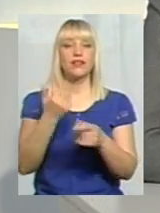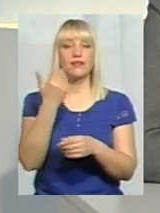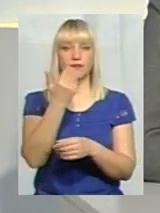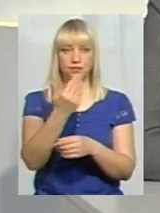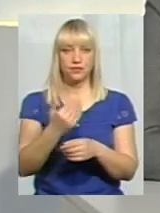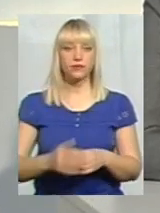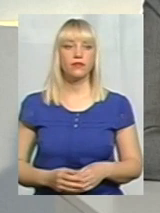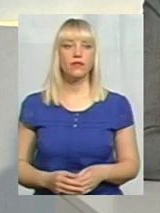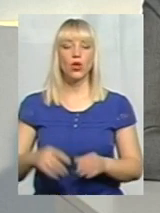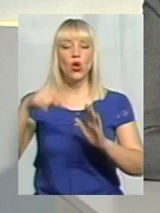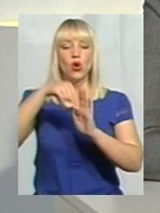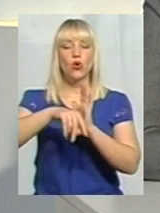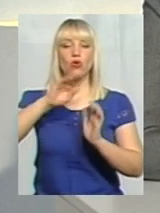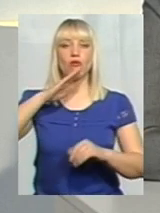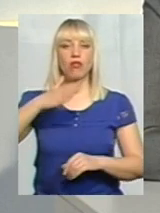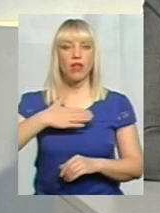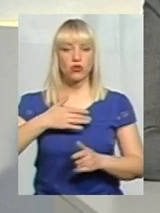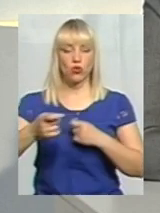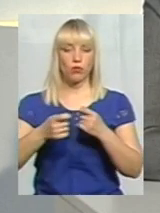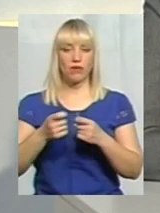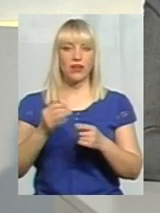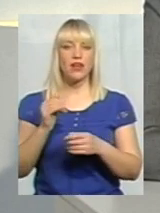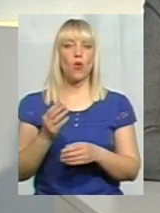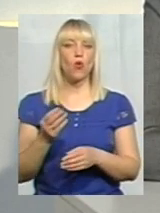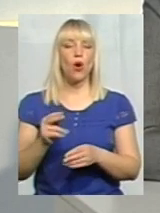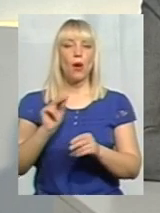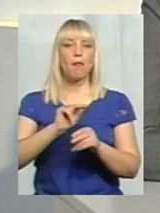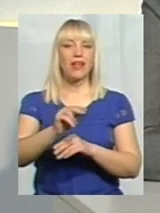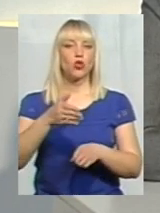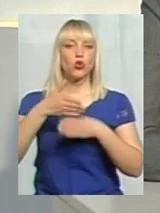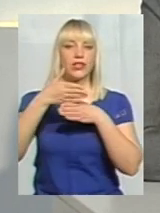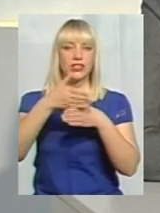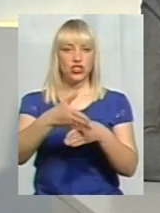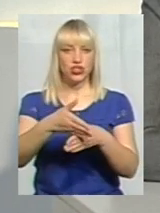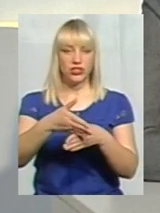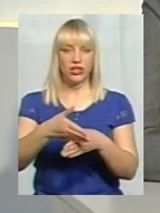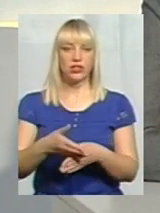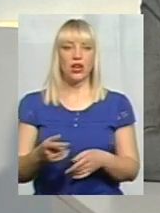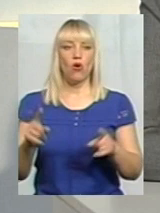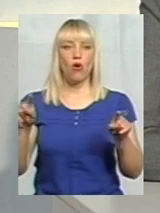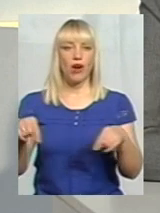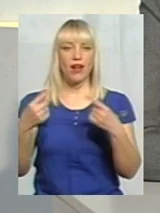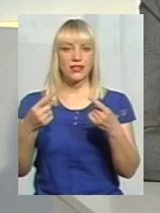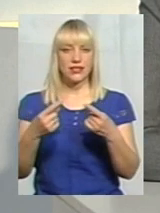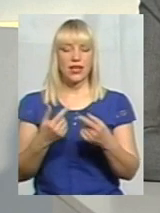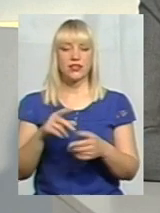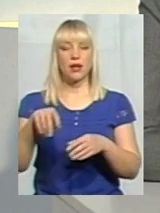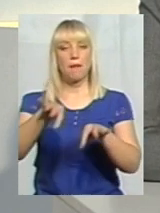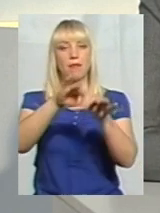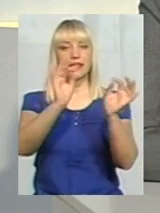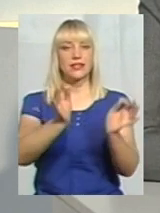управління саме в методичній допомозі по організації роботи напрямків, що мистецтва, що